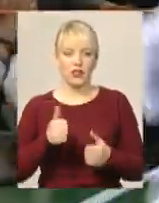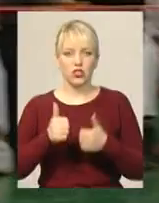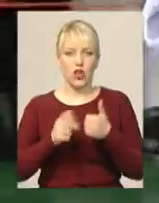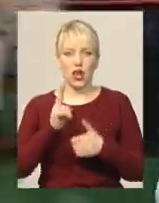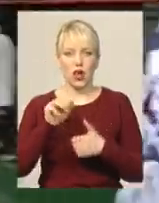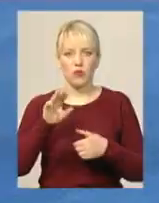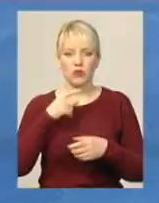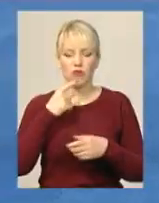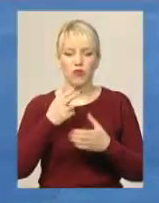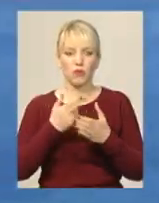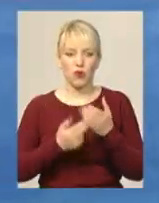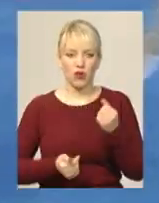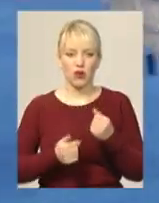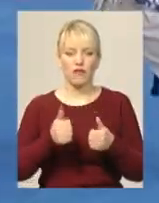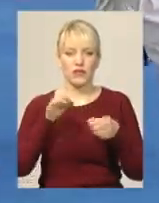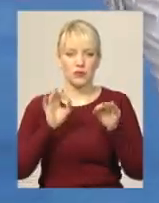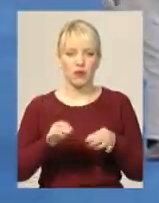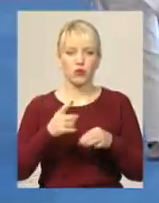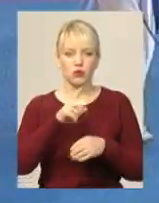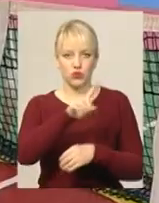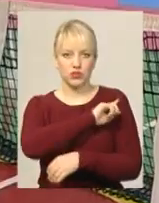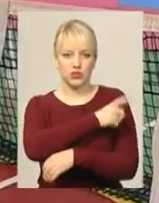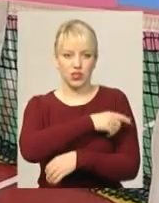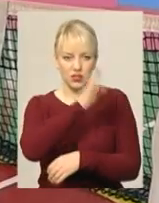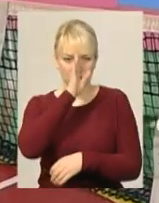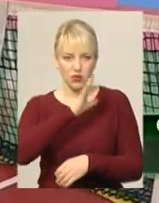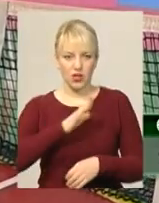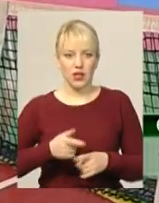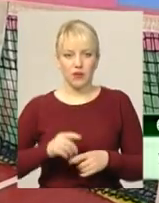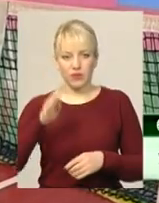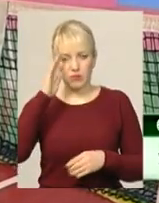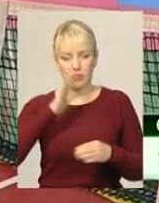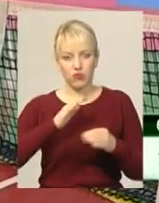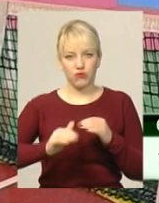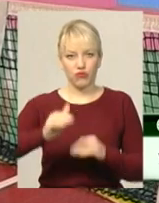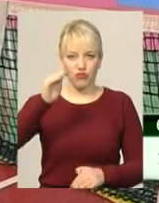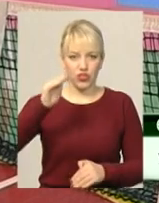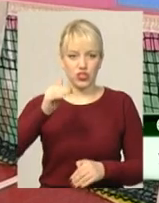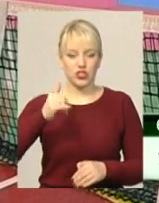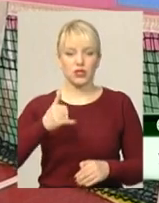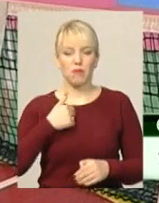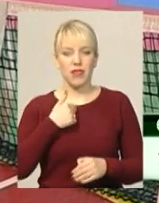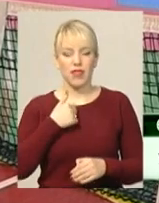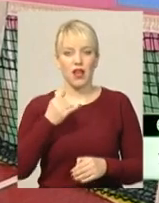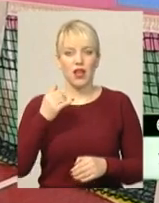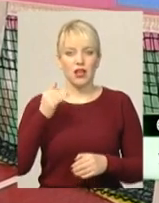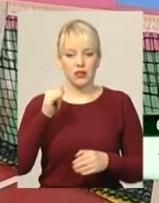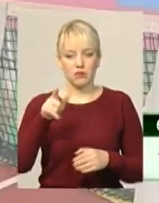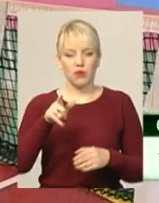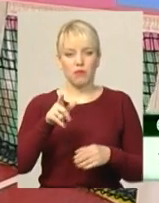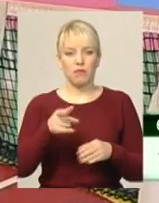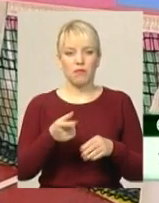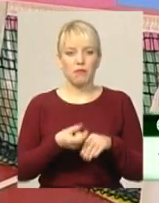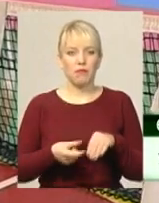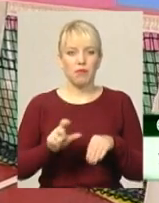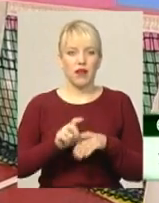визнає, програв справедливо, бо суперник був сильніший Був противник вищий мене, тому в нього була перевага наді мною